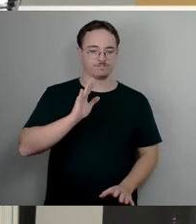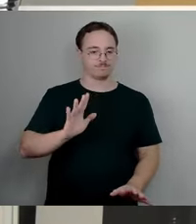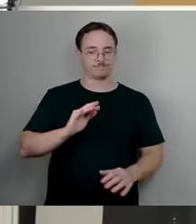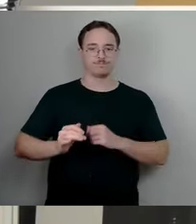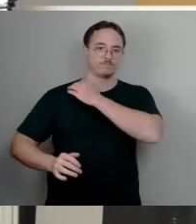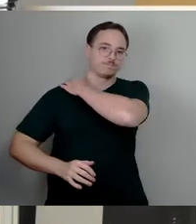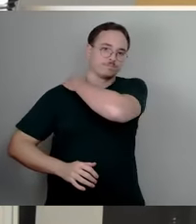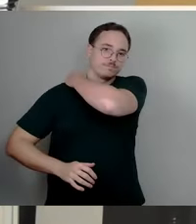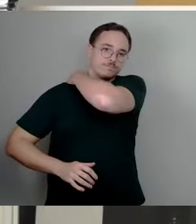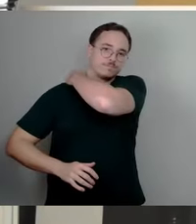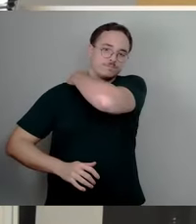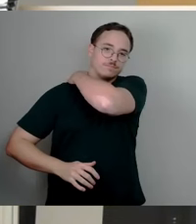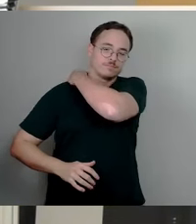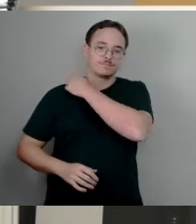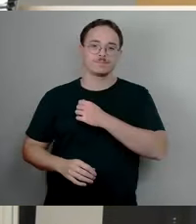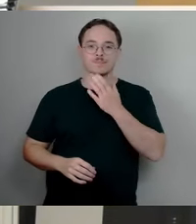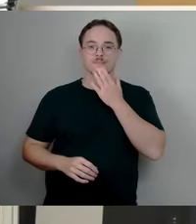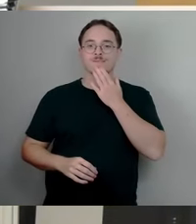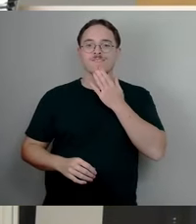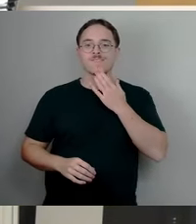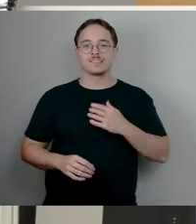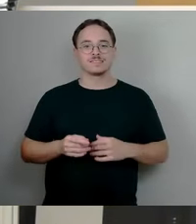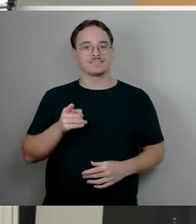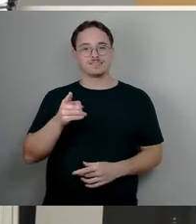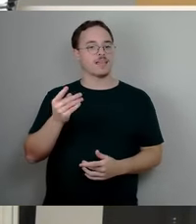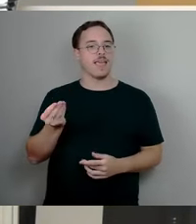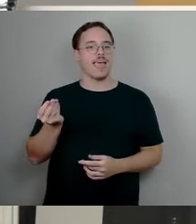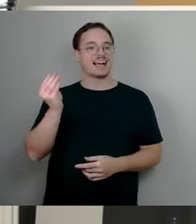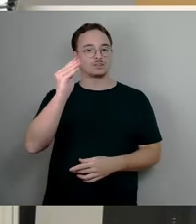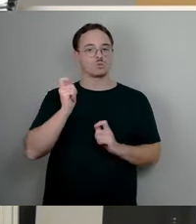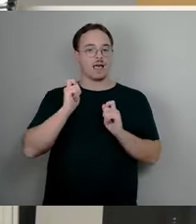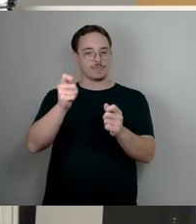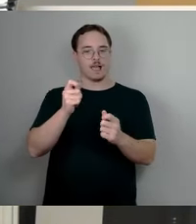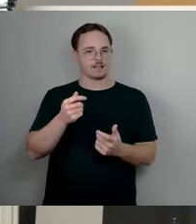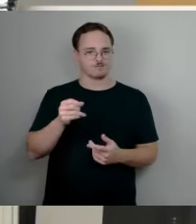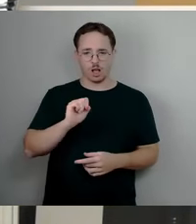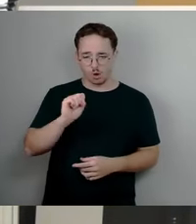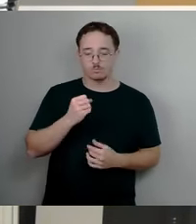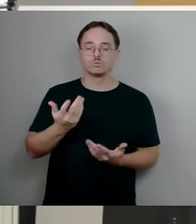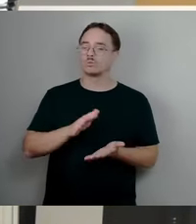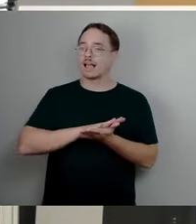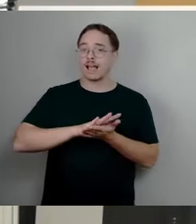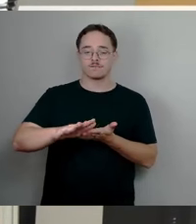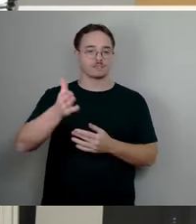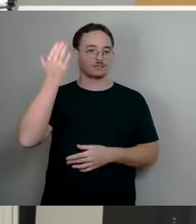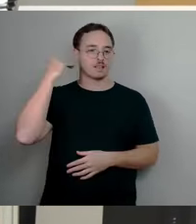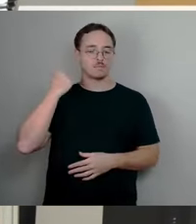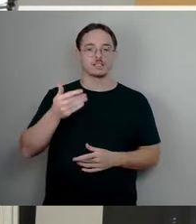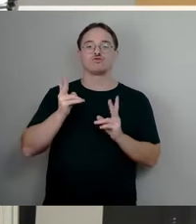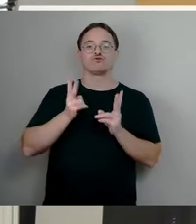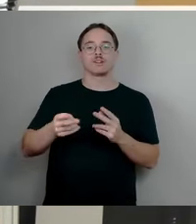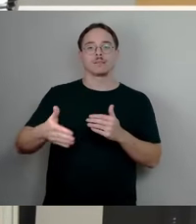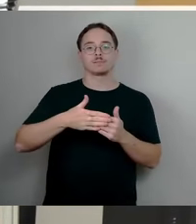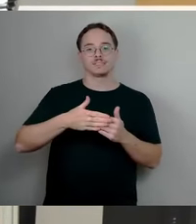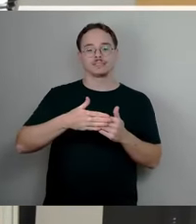hat eine ganz einfache Geschichte. Als diese Vorlage im Stadtbezirksbeirat Prolis vorgestellt wurde durch die